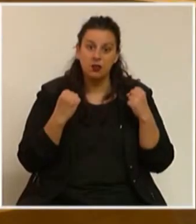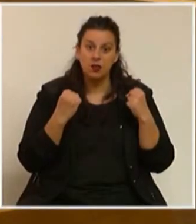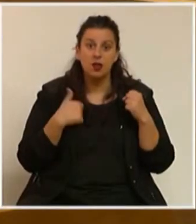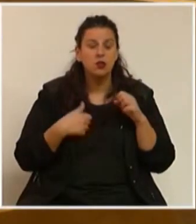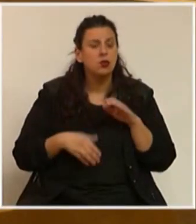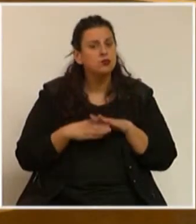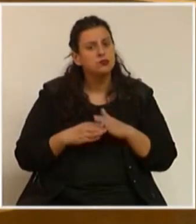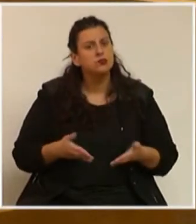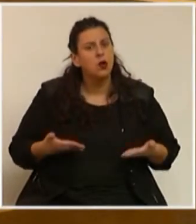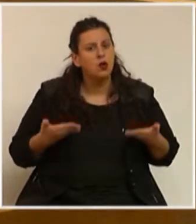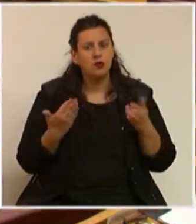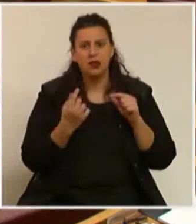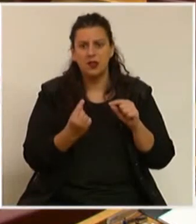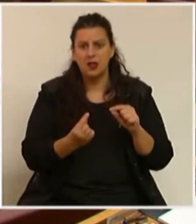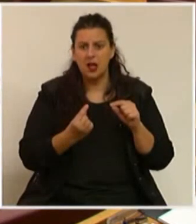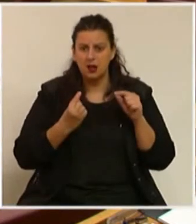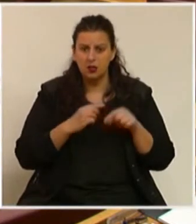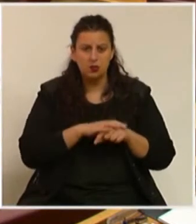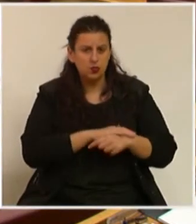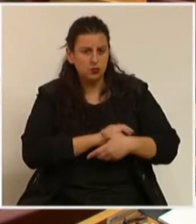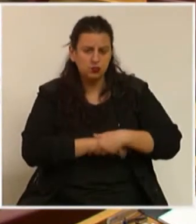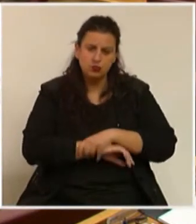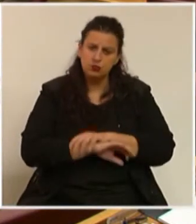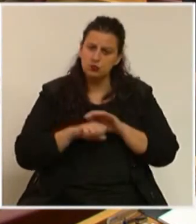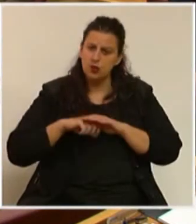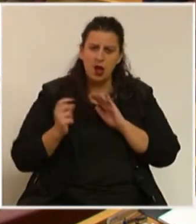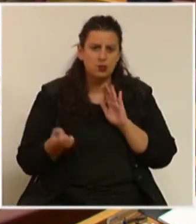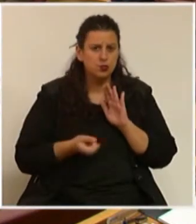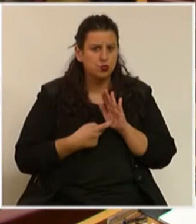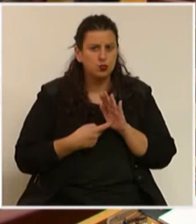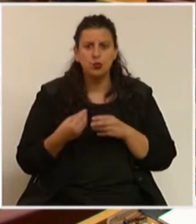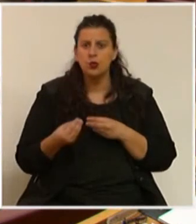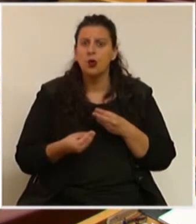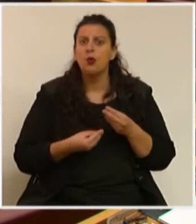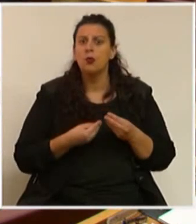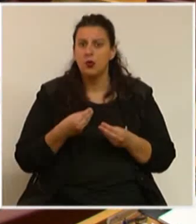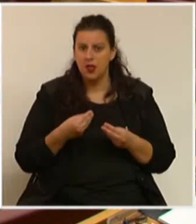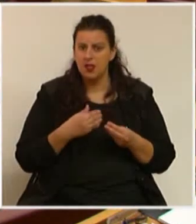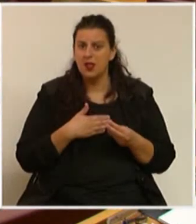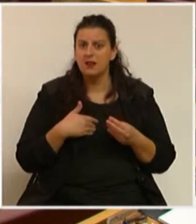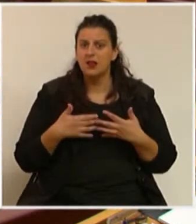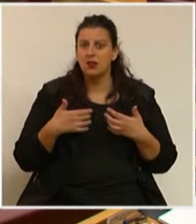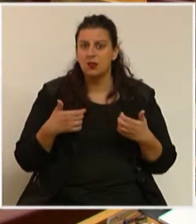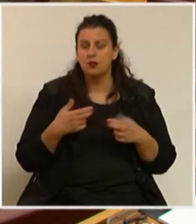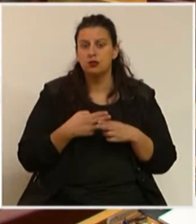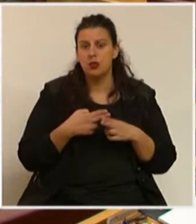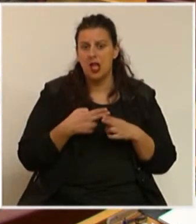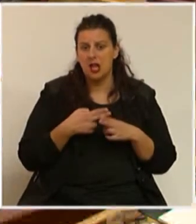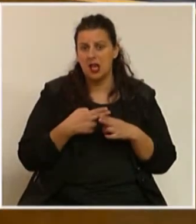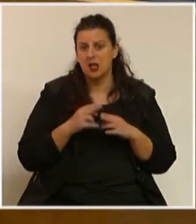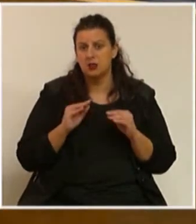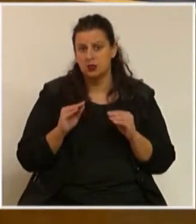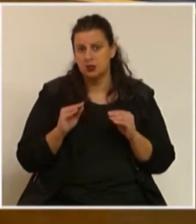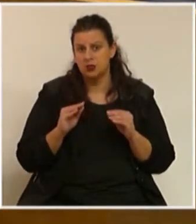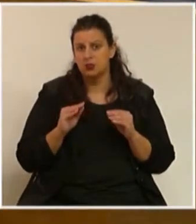deixarla aquí. Mi determinació és absoluta. Lo vull fer. I vull parafrasear a Joan Fuster i a sus queridos